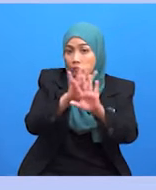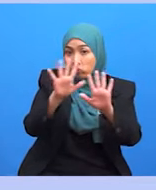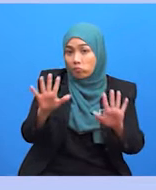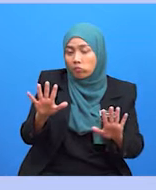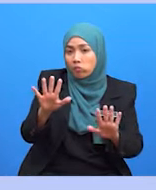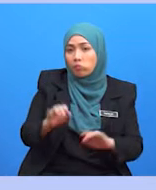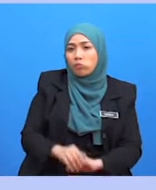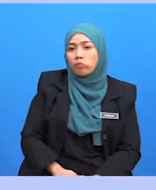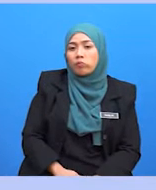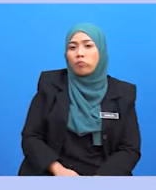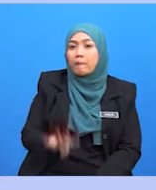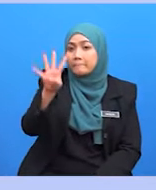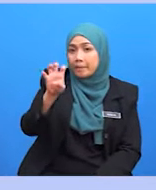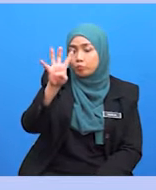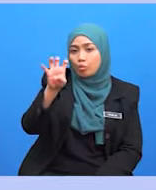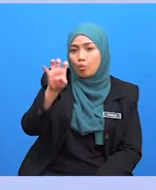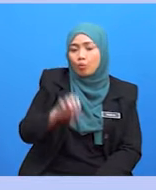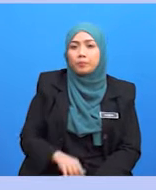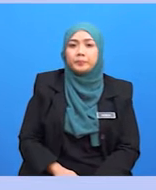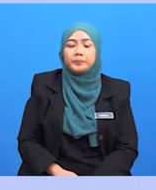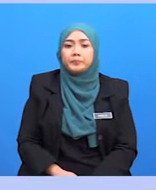adalah key bernilai 40